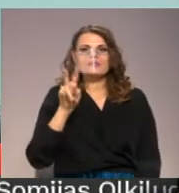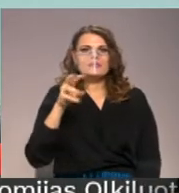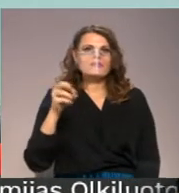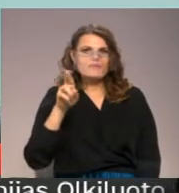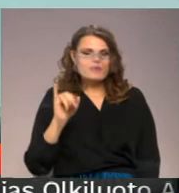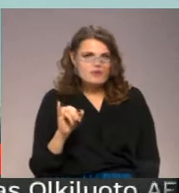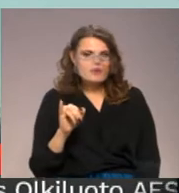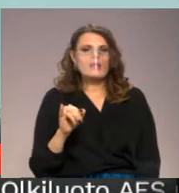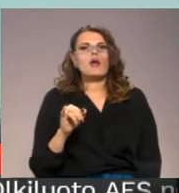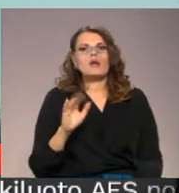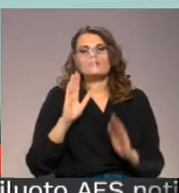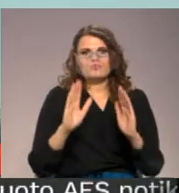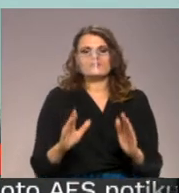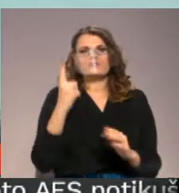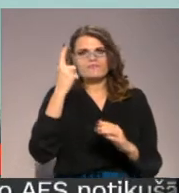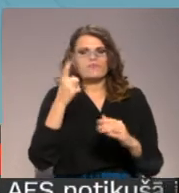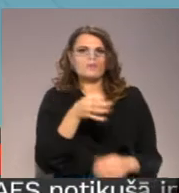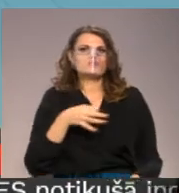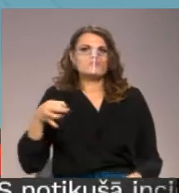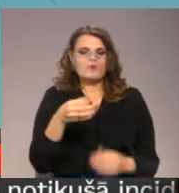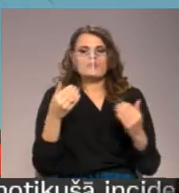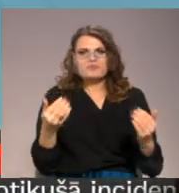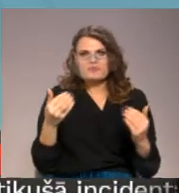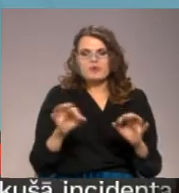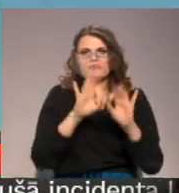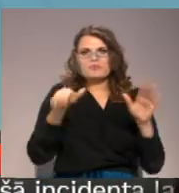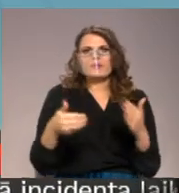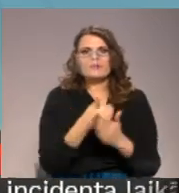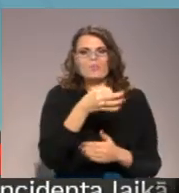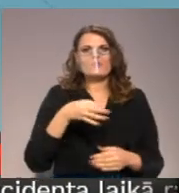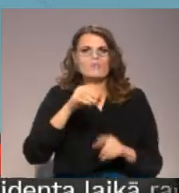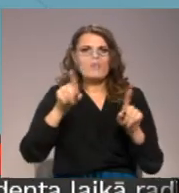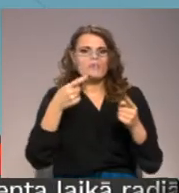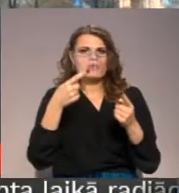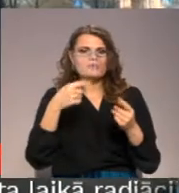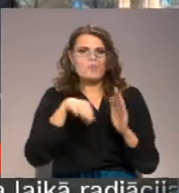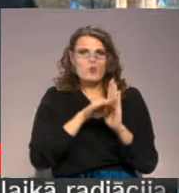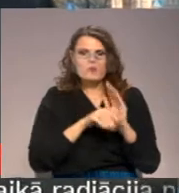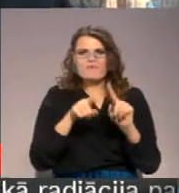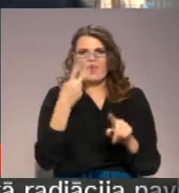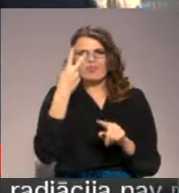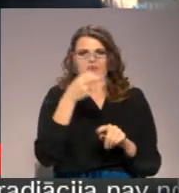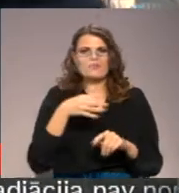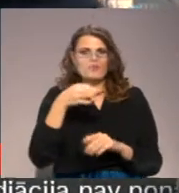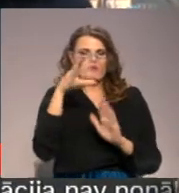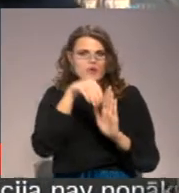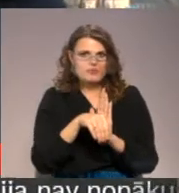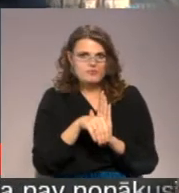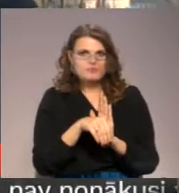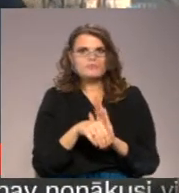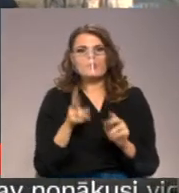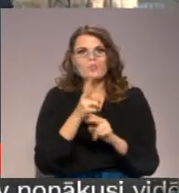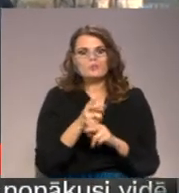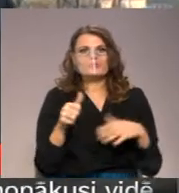novadiem veidos vienotu novadu. Pašēzus sākt jaunā novada attīstības programmas izveidu. Mūsu uzdevums ir veselēm